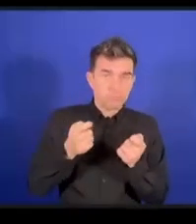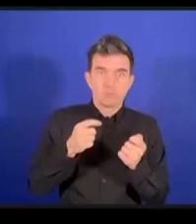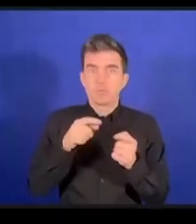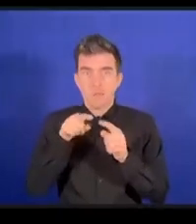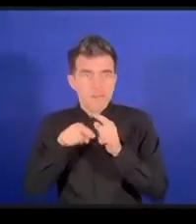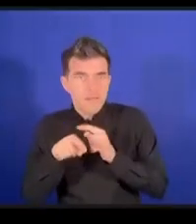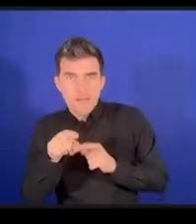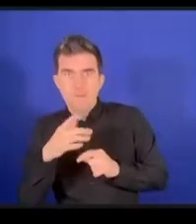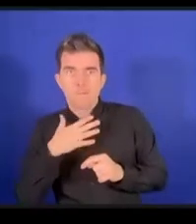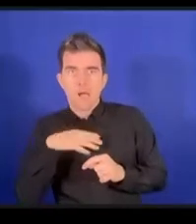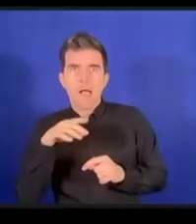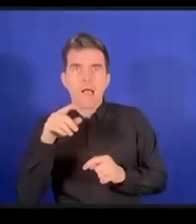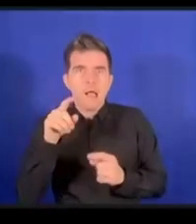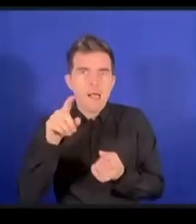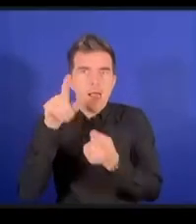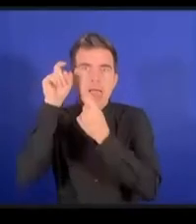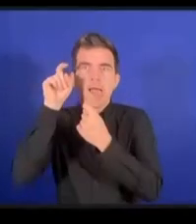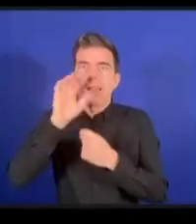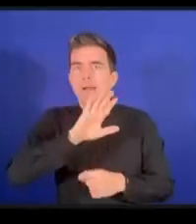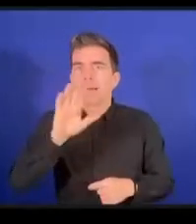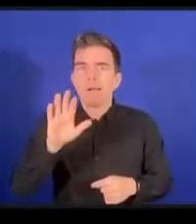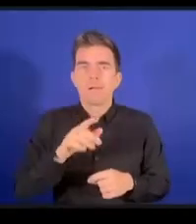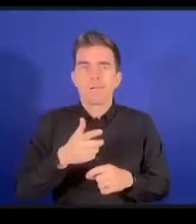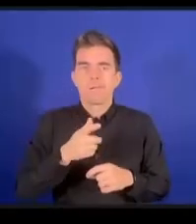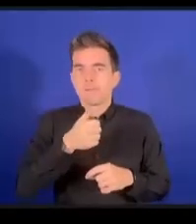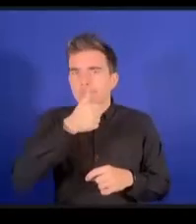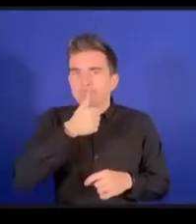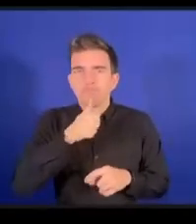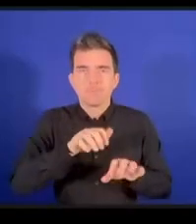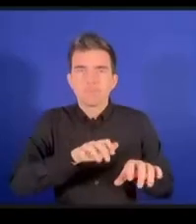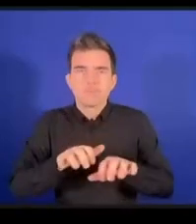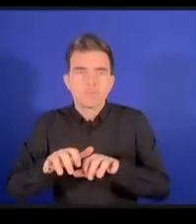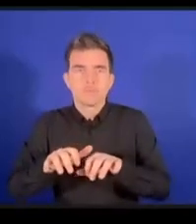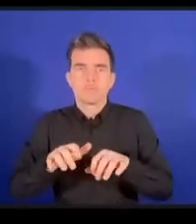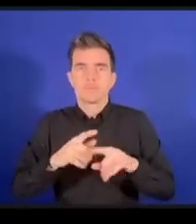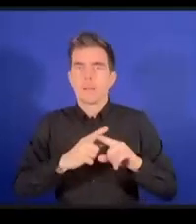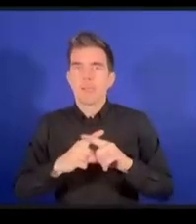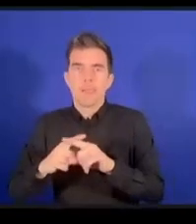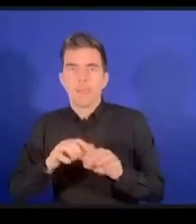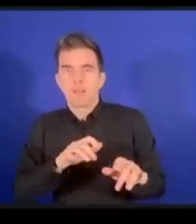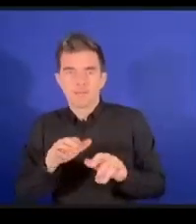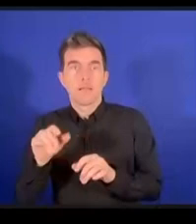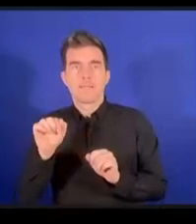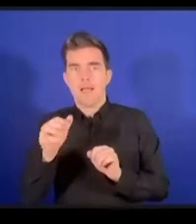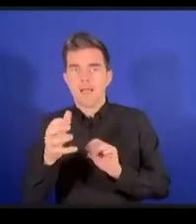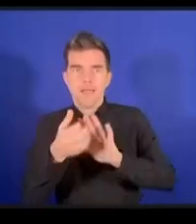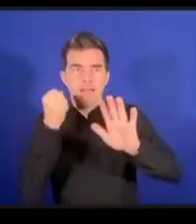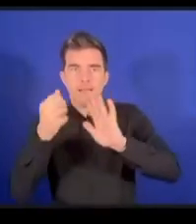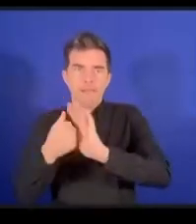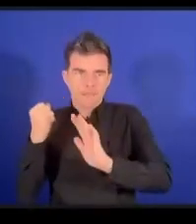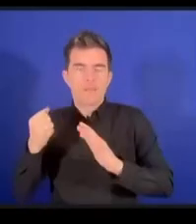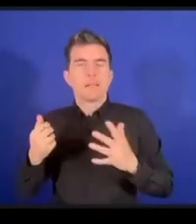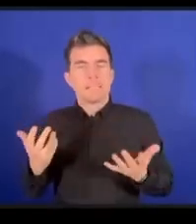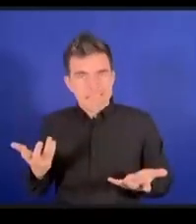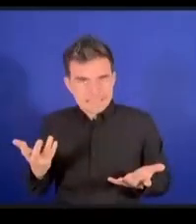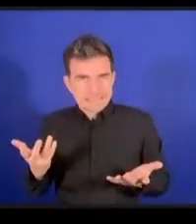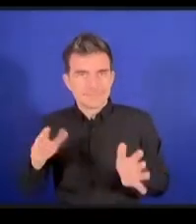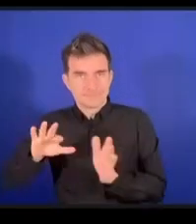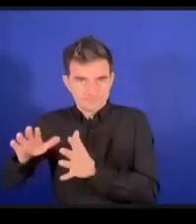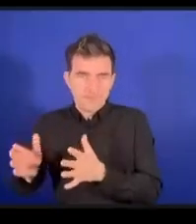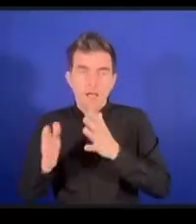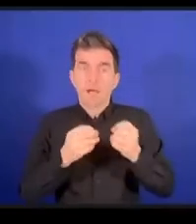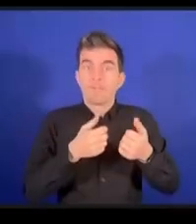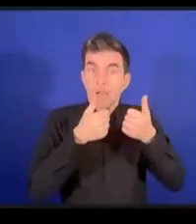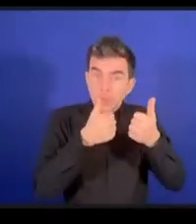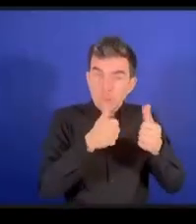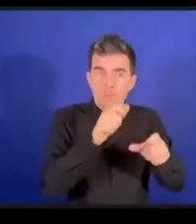見つけたりパスワードを検索したりということでAIを利用したりする場合がありますオ